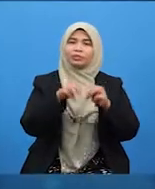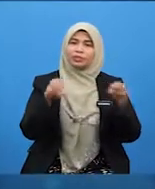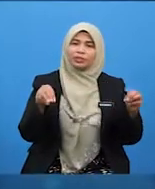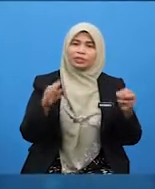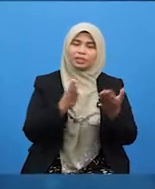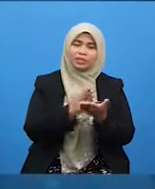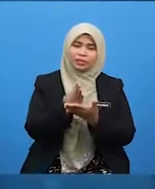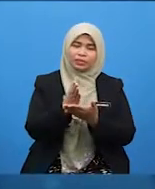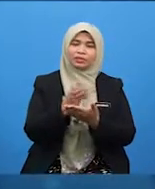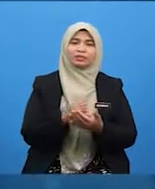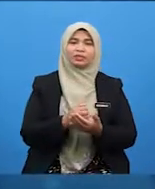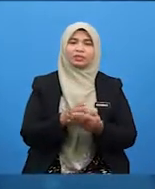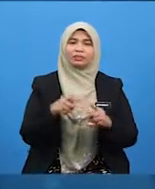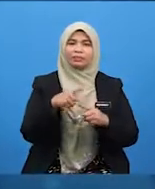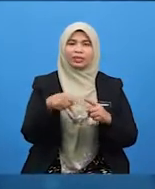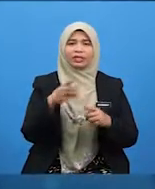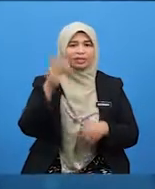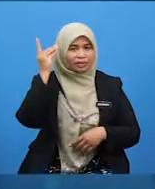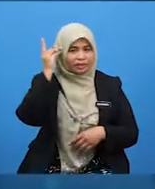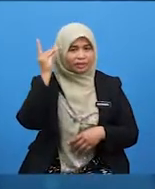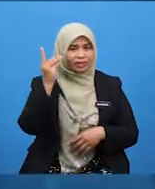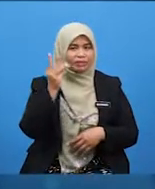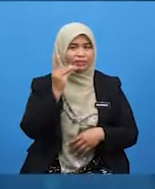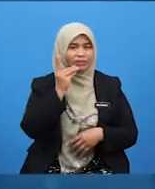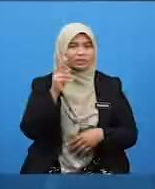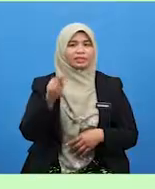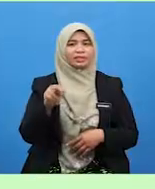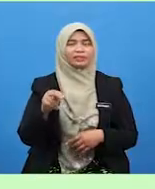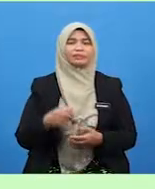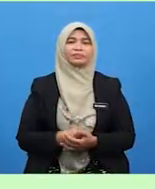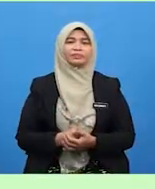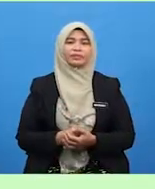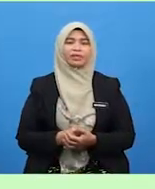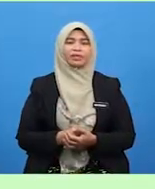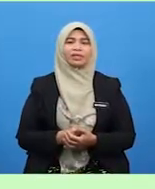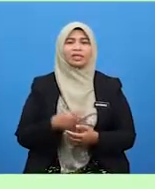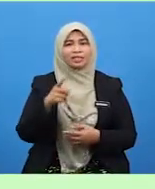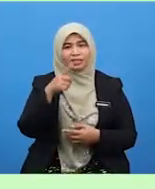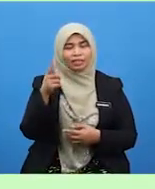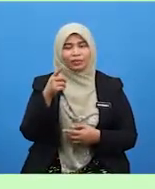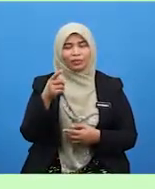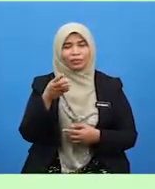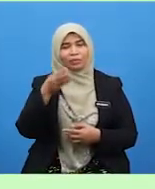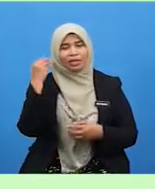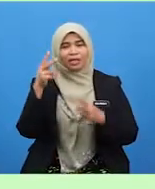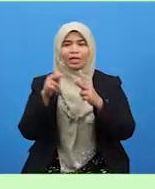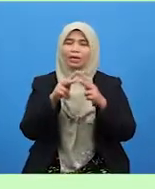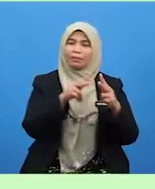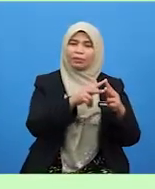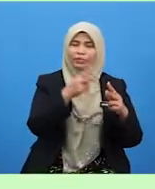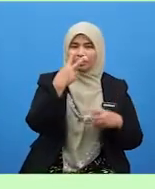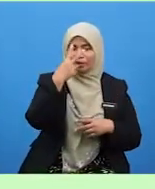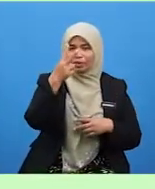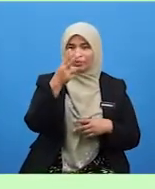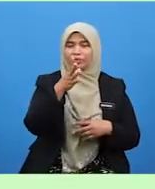teruskan bila dewasa nanti. Keraplah pulang ke kampung melihat